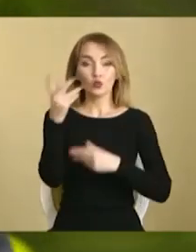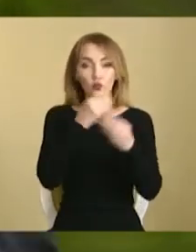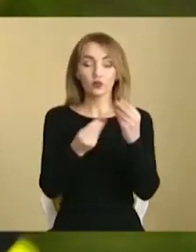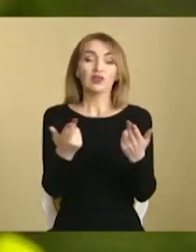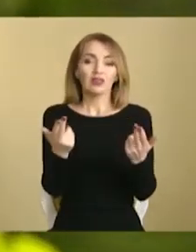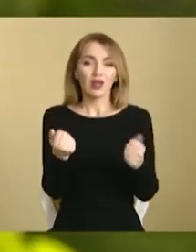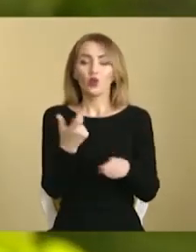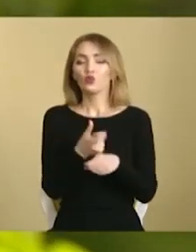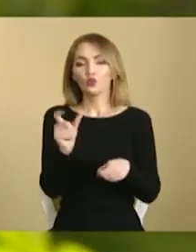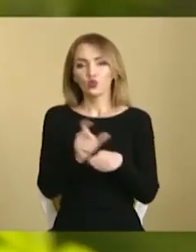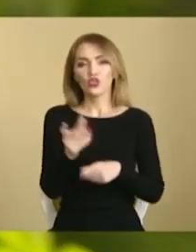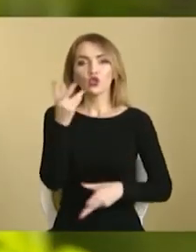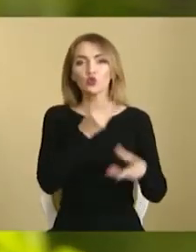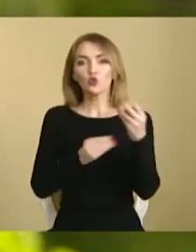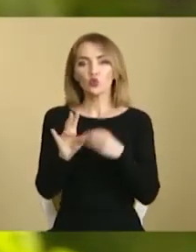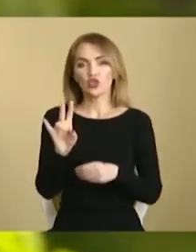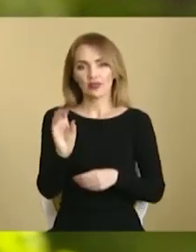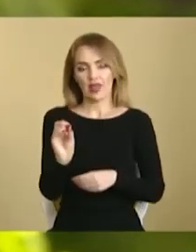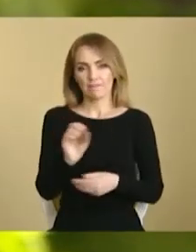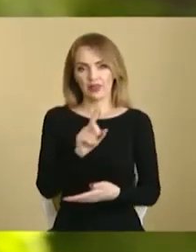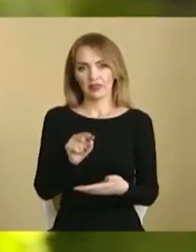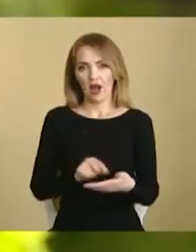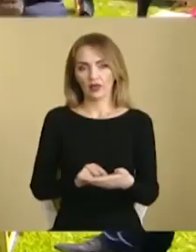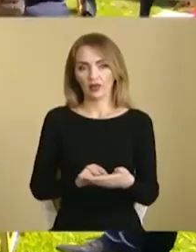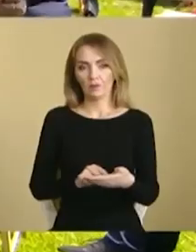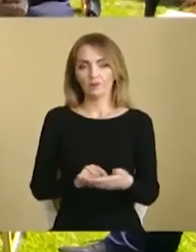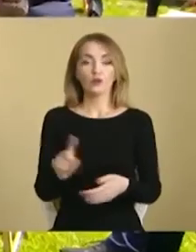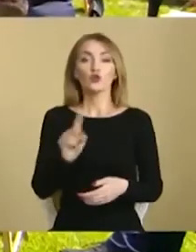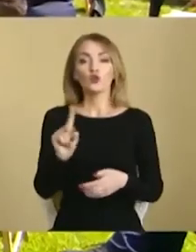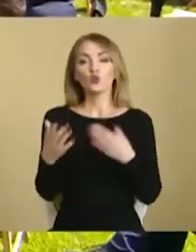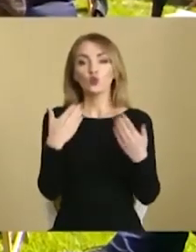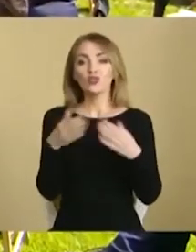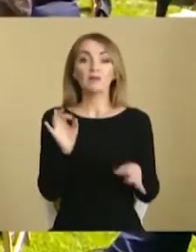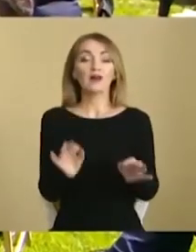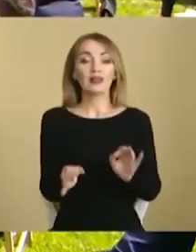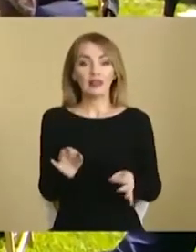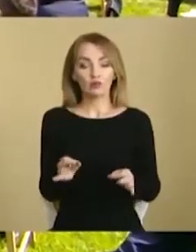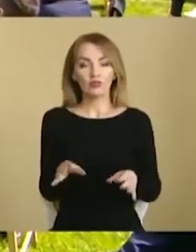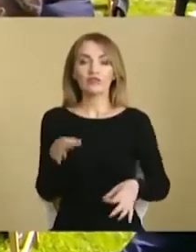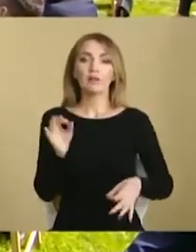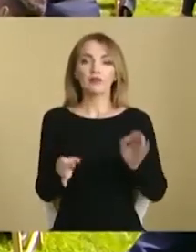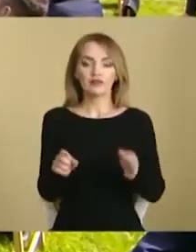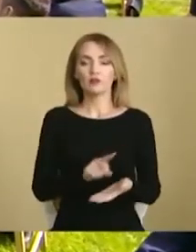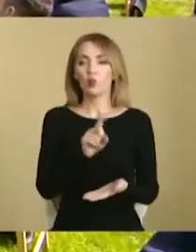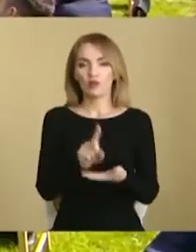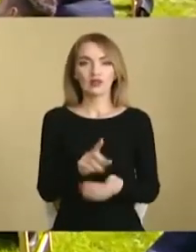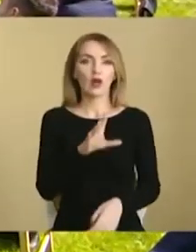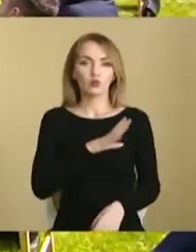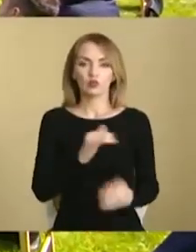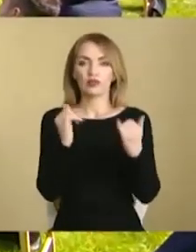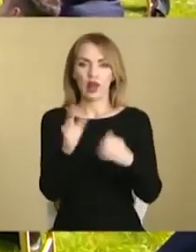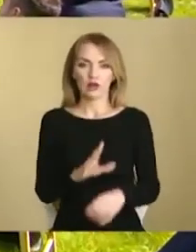воно дуже штучне, це питання. Що стосується справедливості, справедливість повинна бути для всіх.